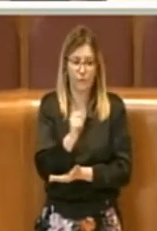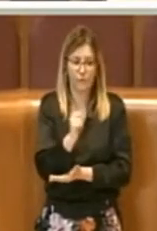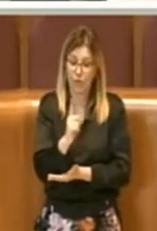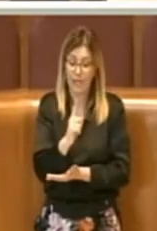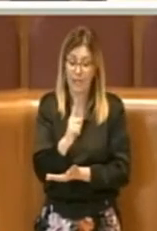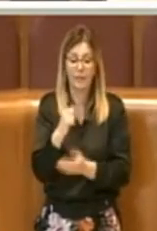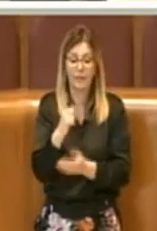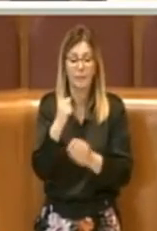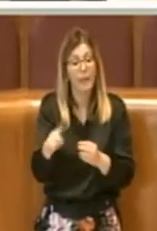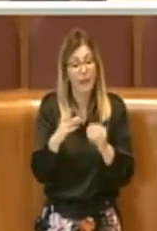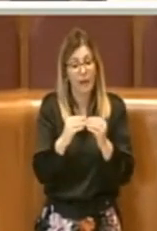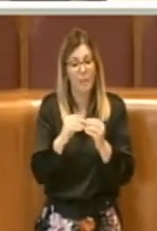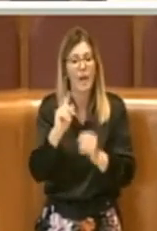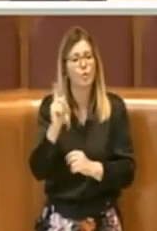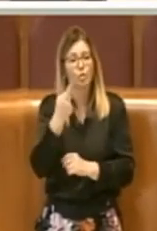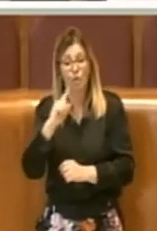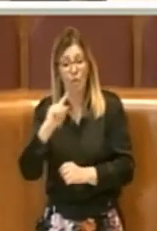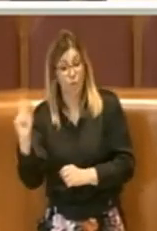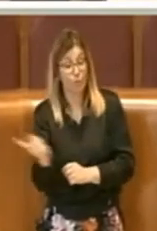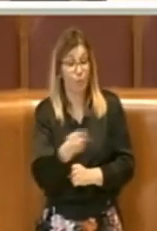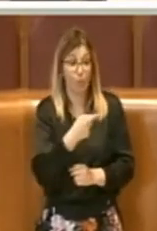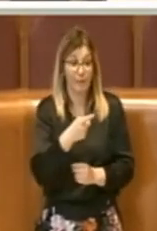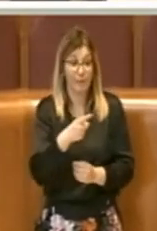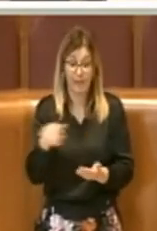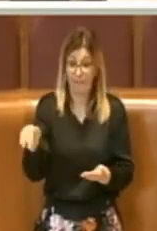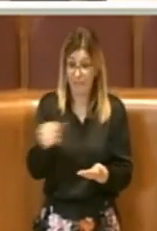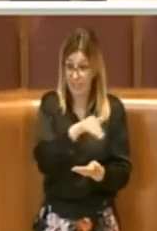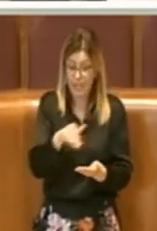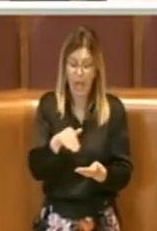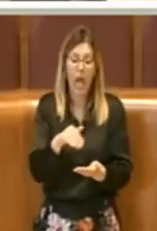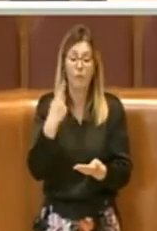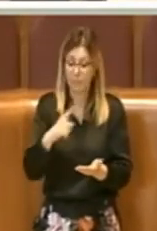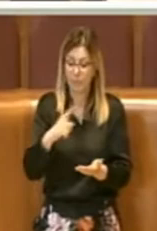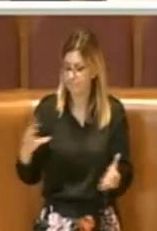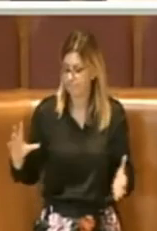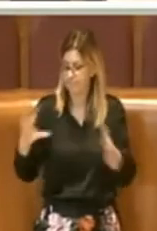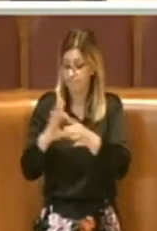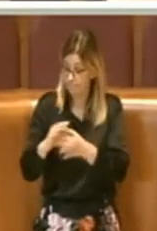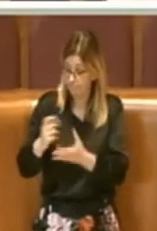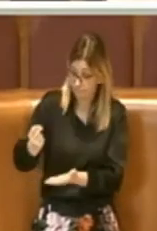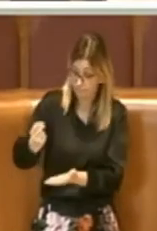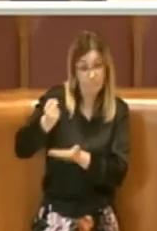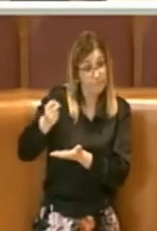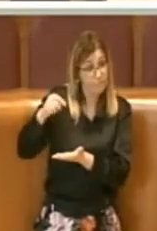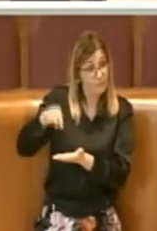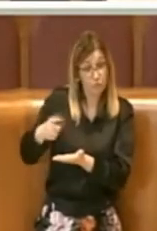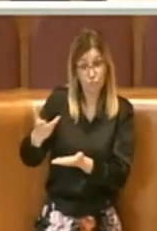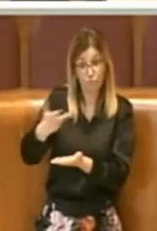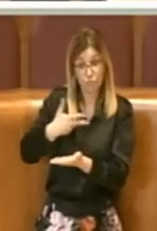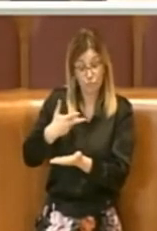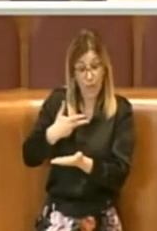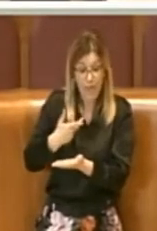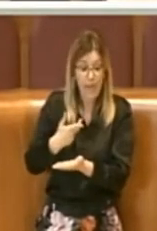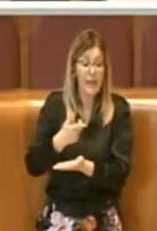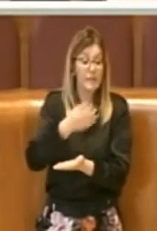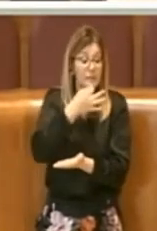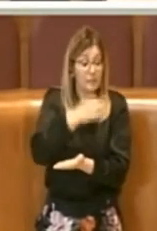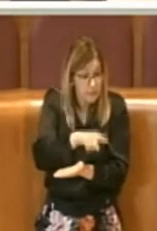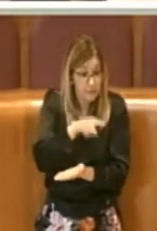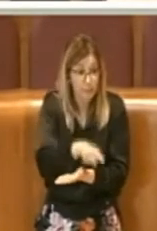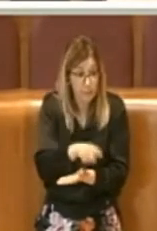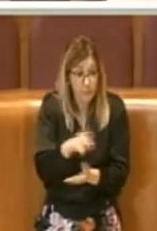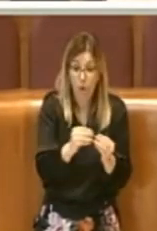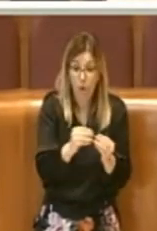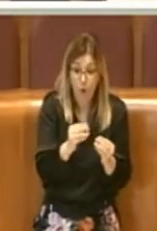le strade per cui per coerenza con lo stanziamento e con quanto si poteva realizzare quindi